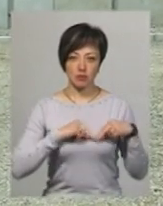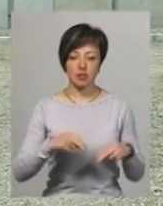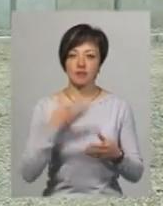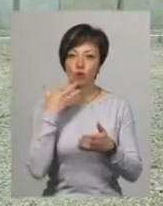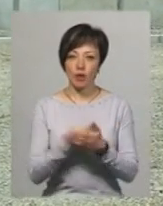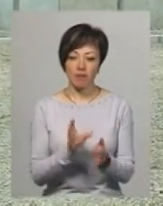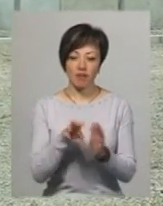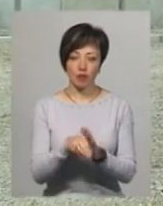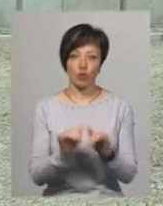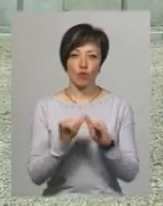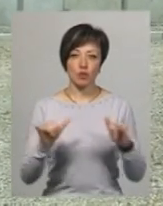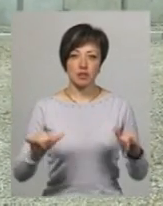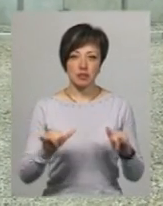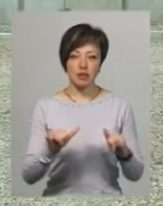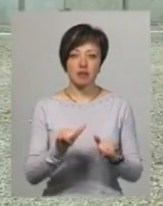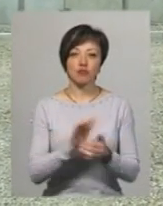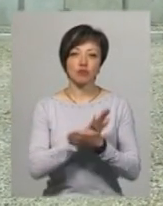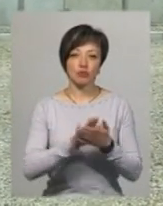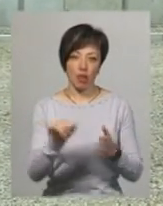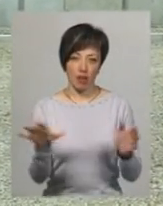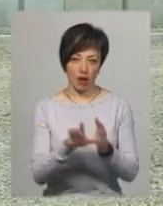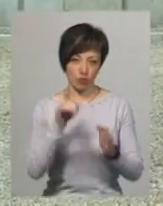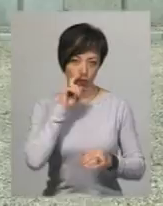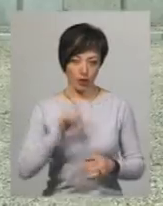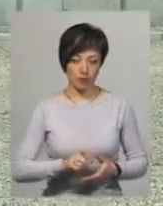своїм внеском у розвиток зеленої енергетики в Україні.